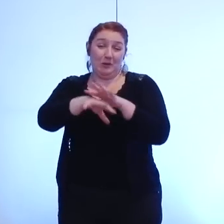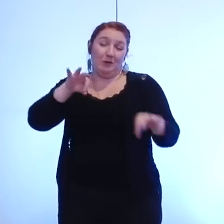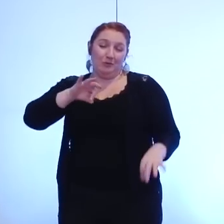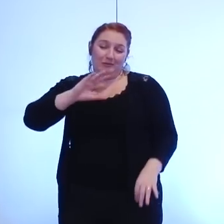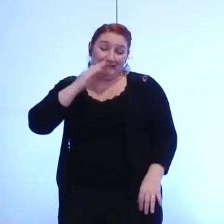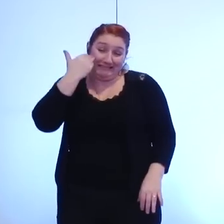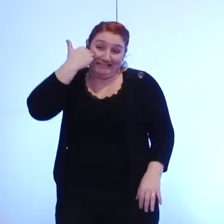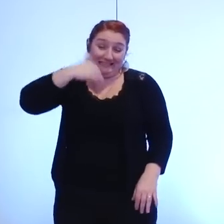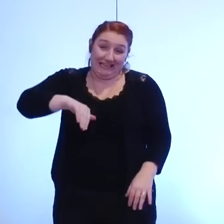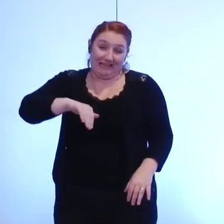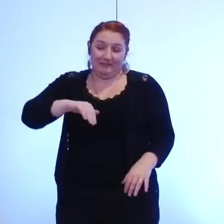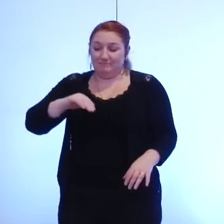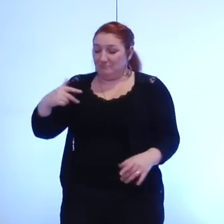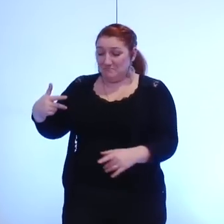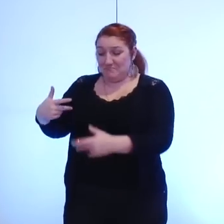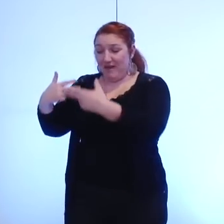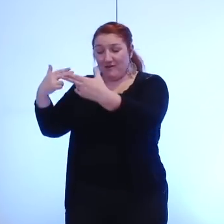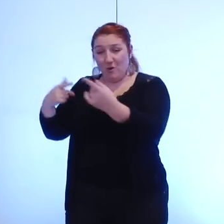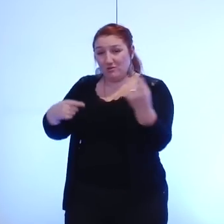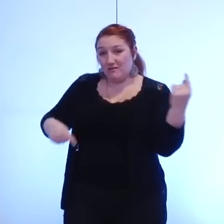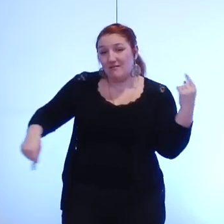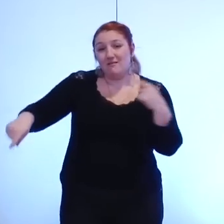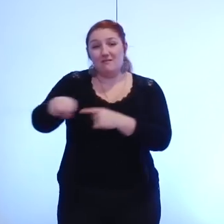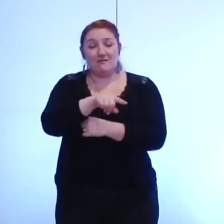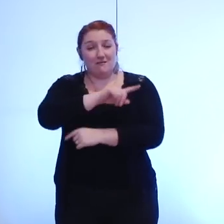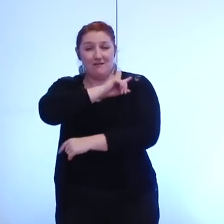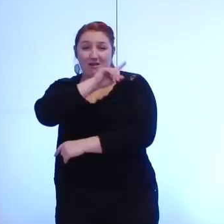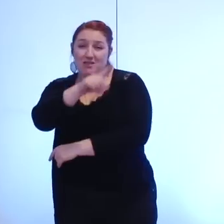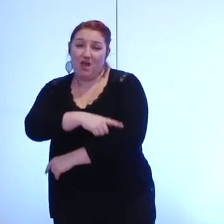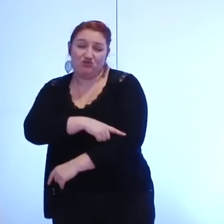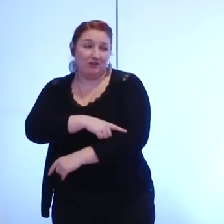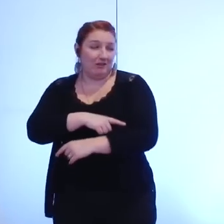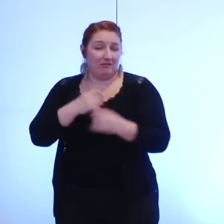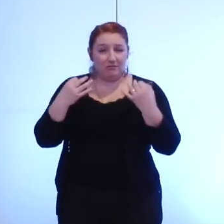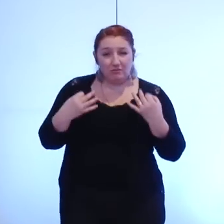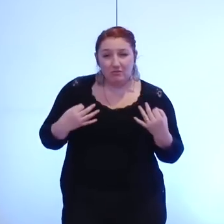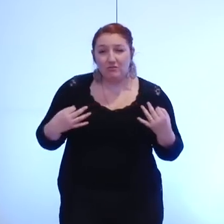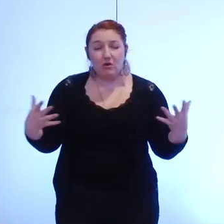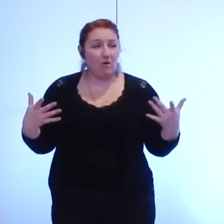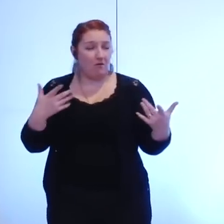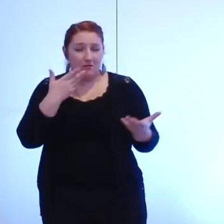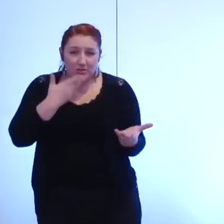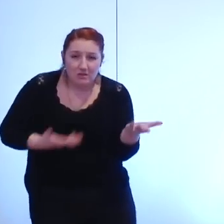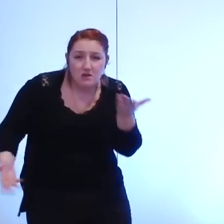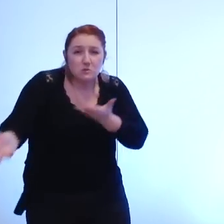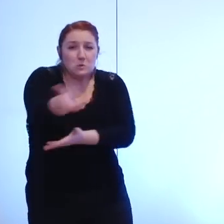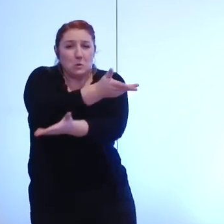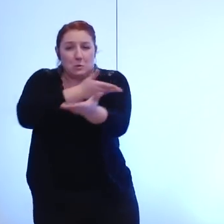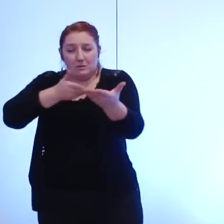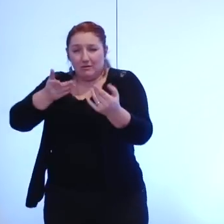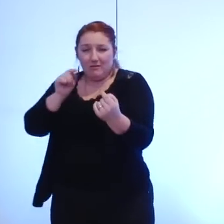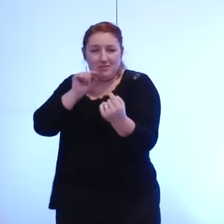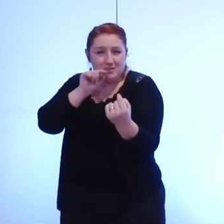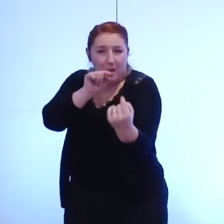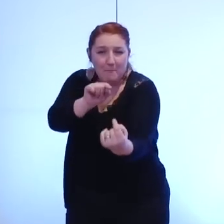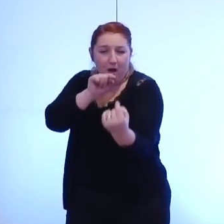passer beaucoup de temps d'énergie à discuter et à débattre du sens de ce que devait